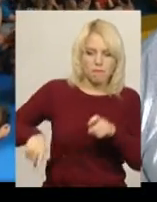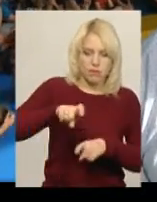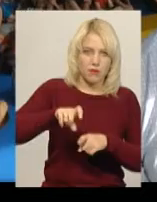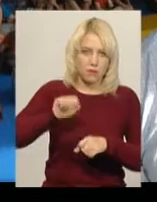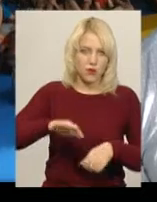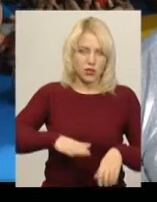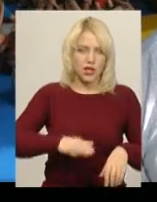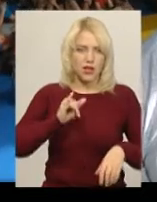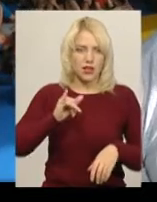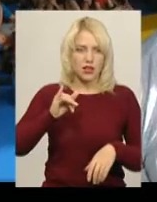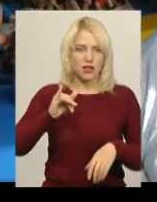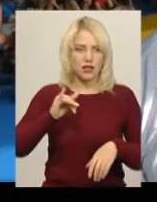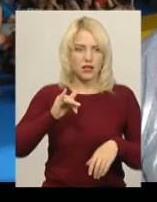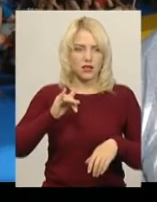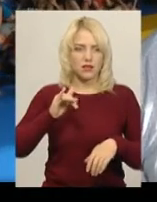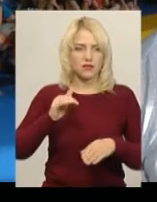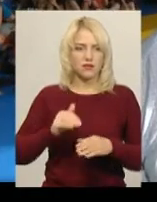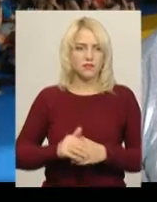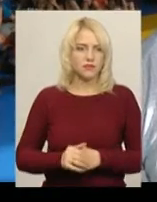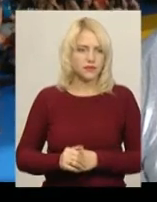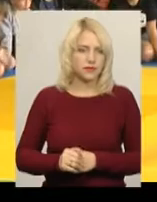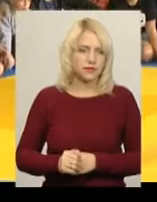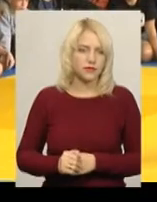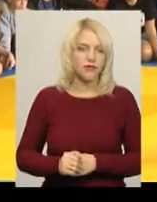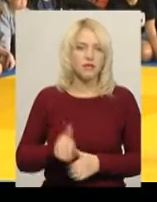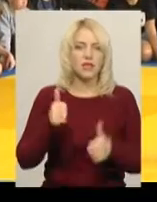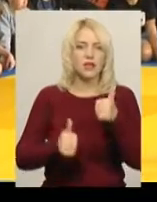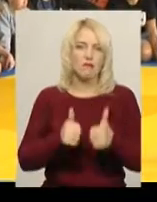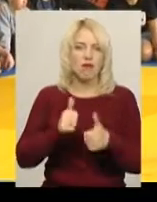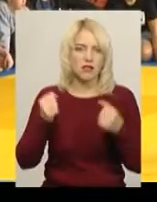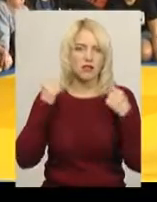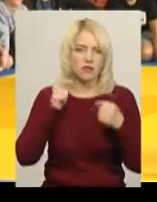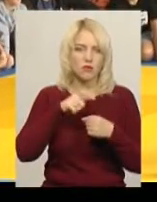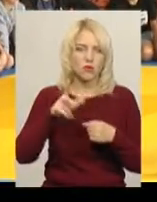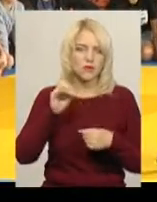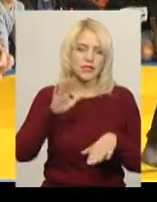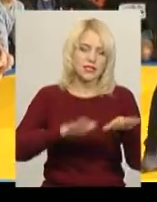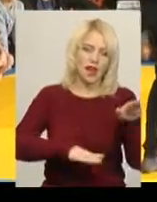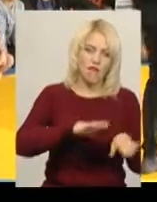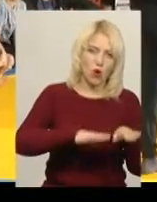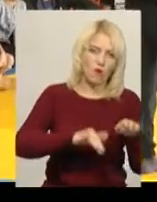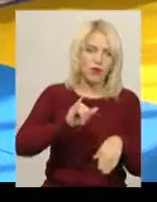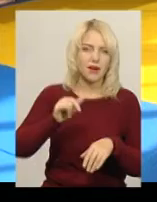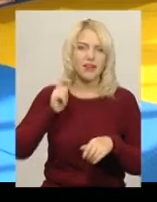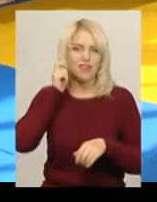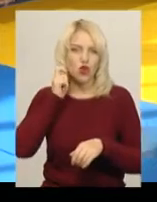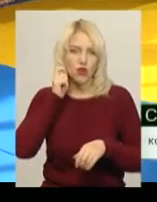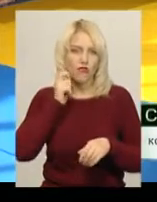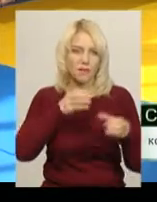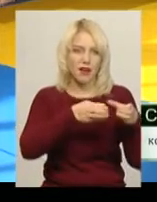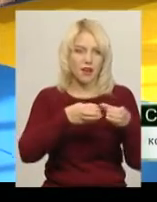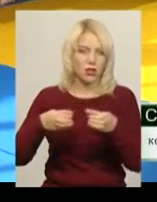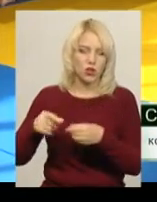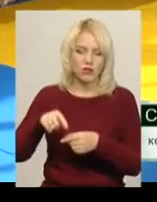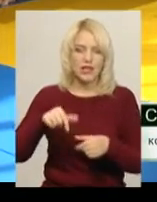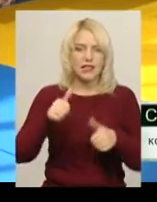і ударів в голову І плюс кіткова техніка і борцівська Змагаються спортсмени з заваговими та віковими категоріями У цих змаганнях